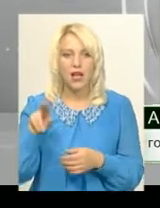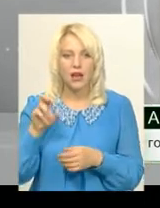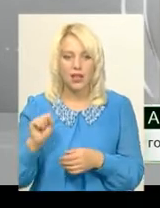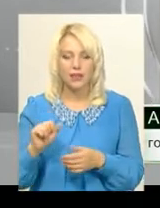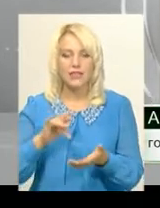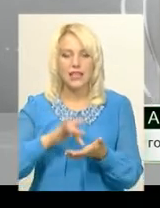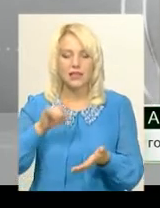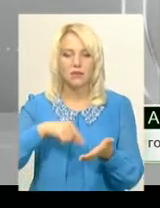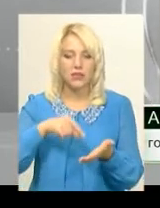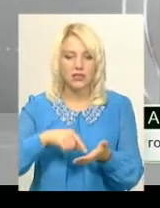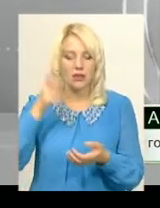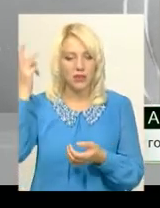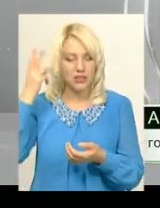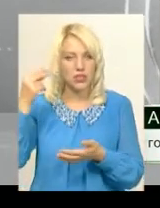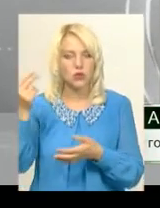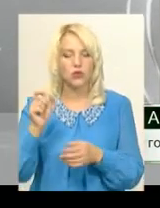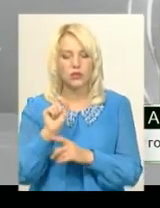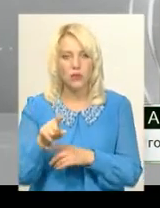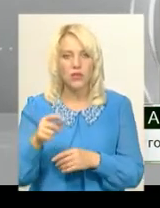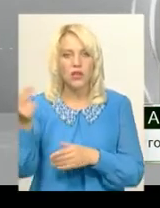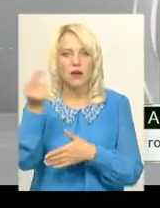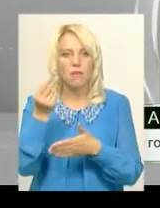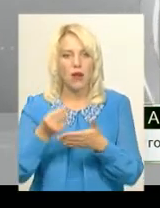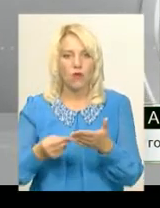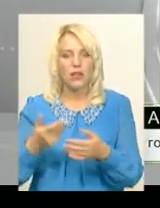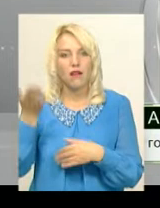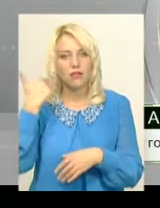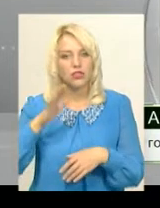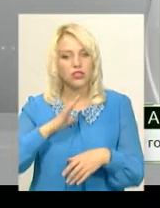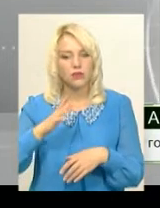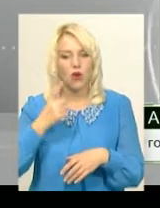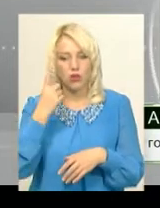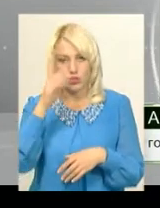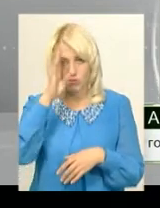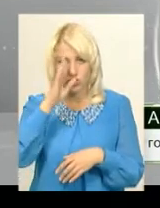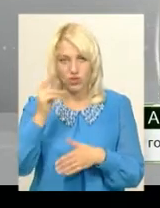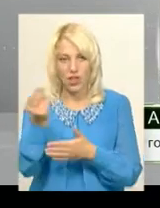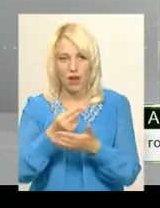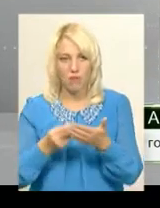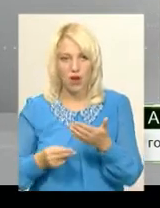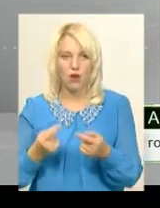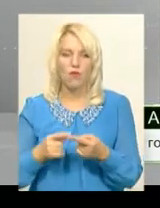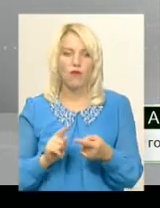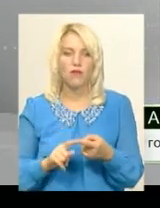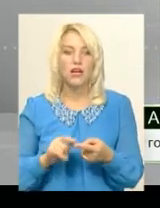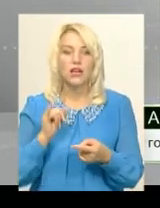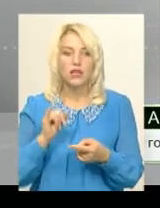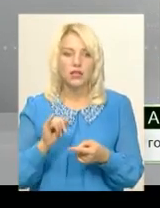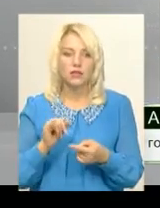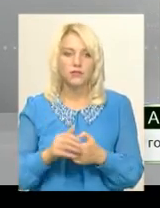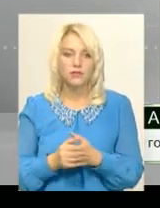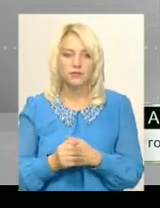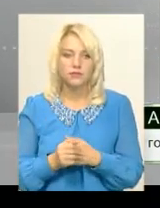будинки і малюють на них мурал. Малював постійно один художник місцевий. Я їм запропонував трошки дати сенсу до цього,